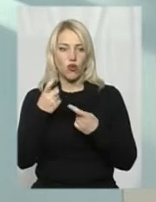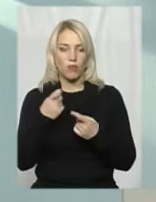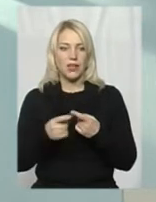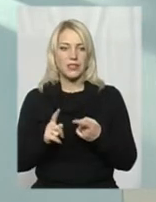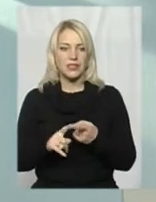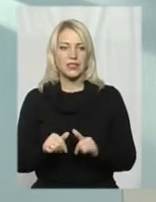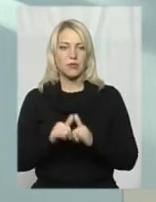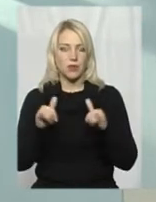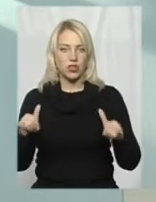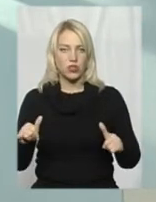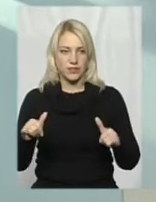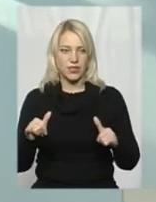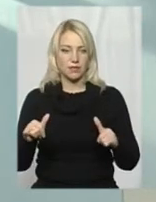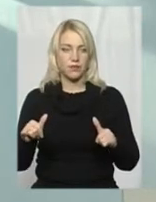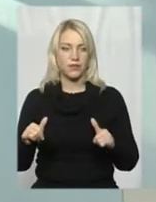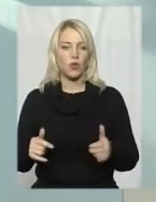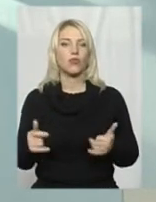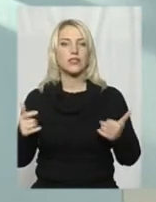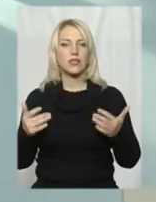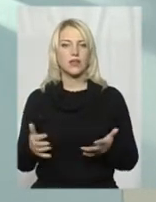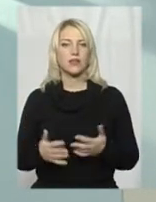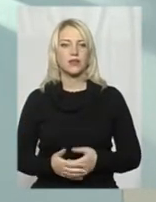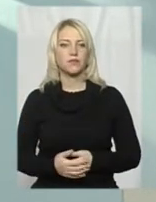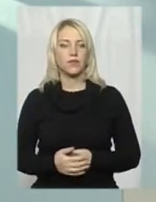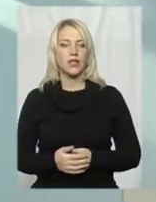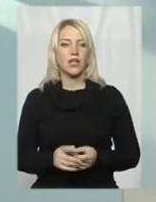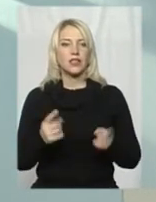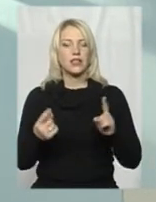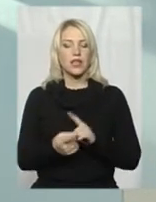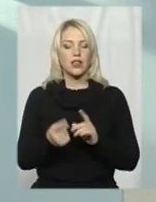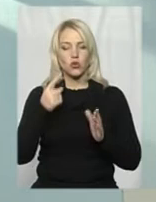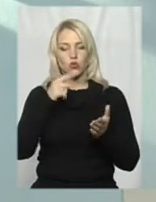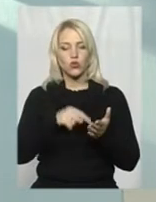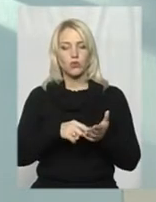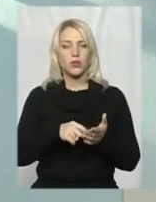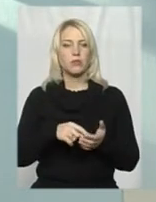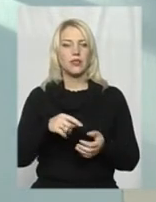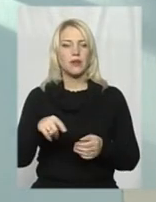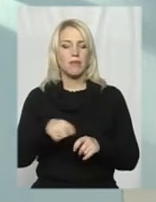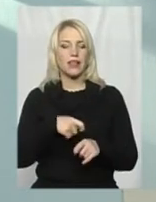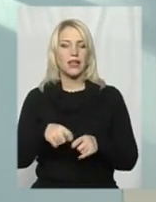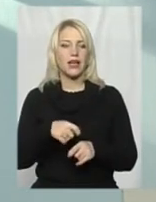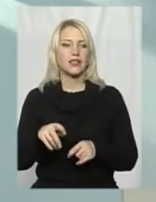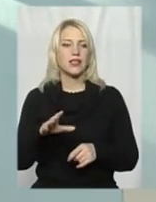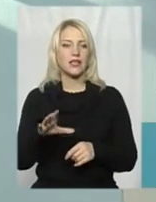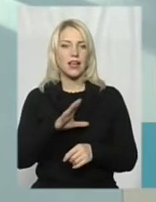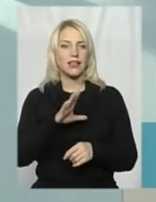збільшився, оскільки стали доступними ті матеріали, які табоювалися.